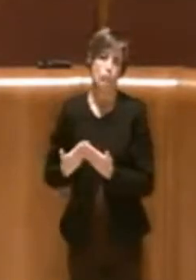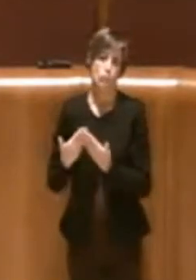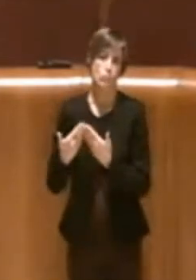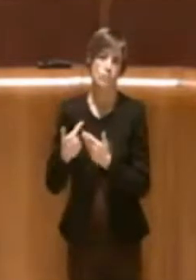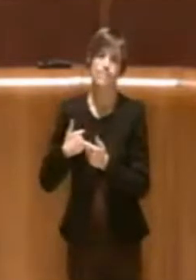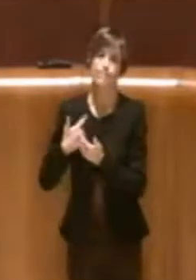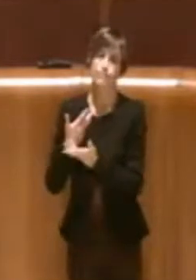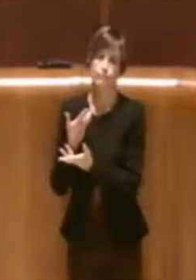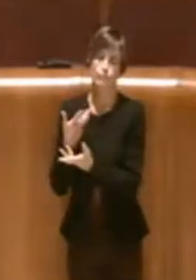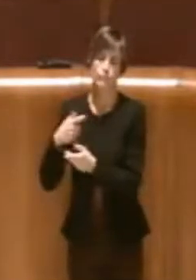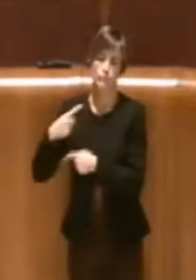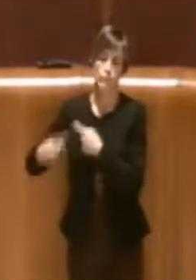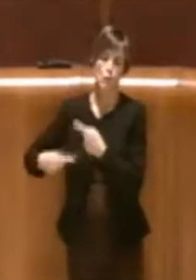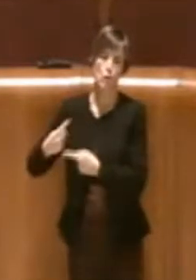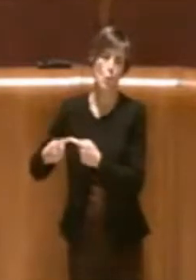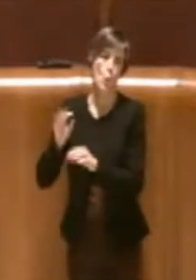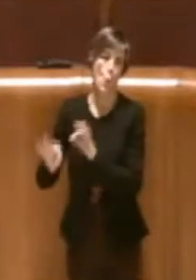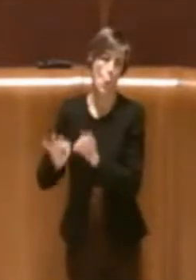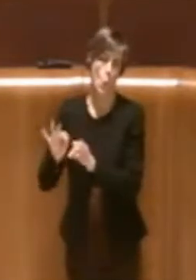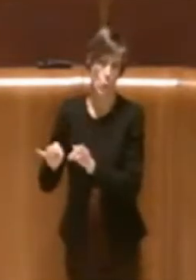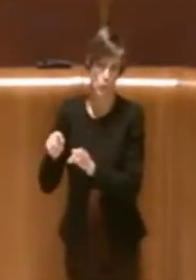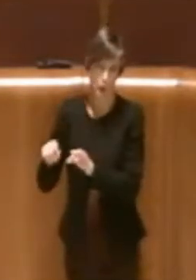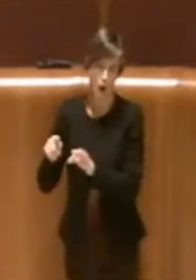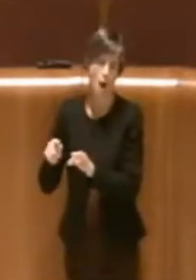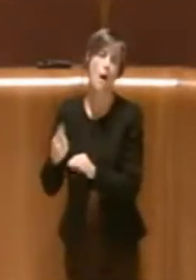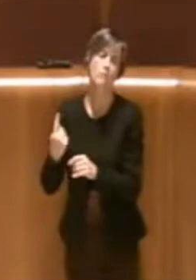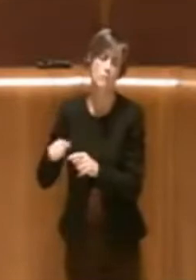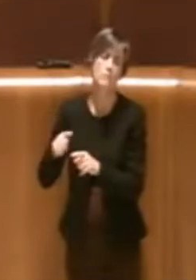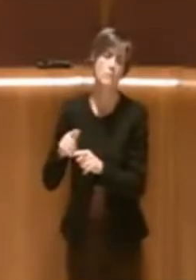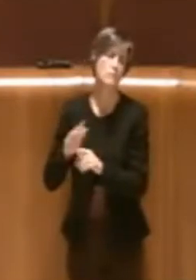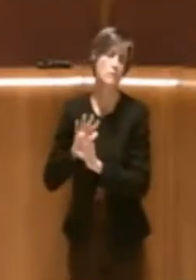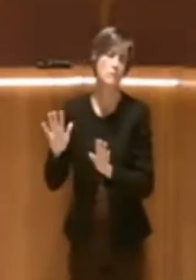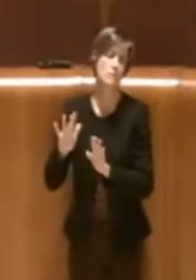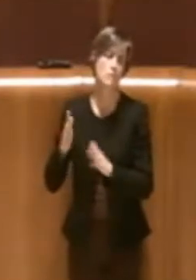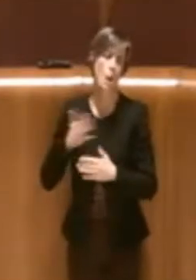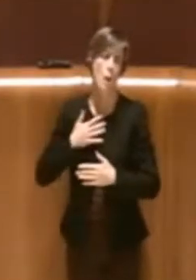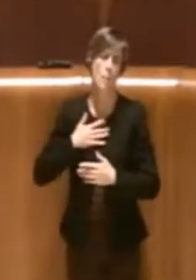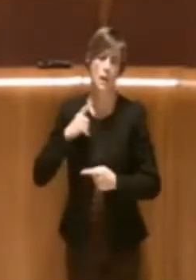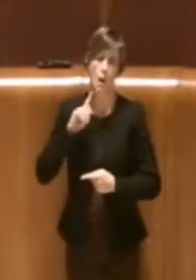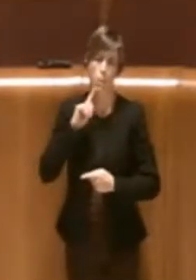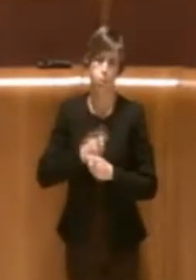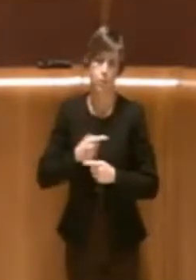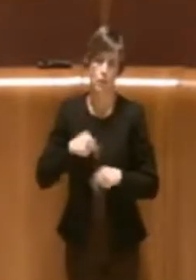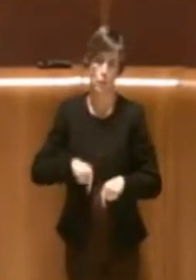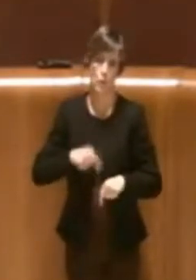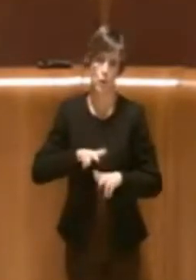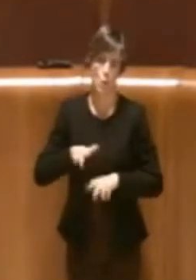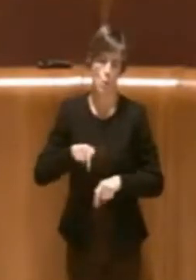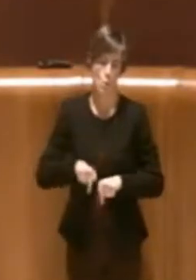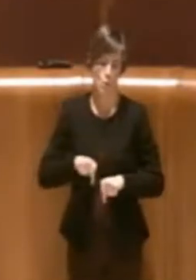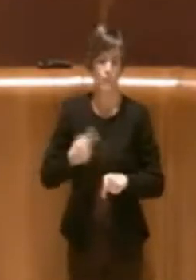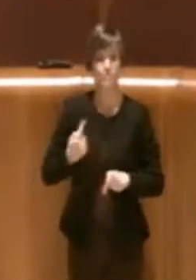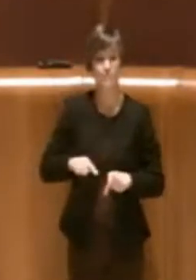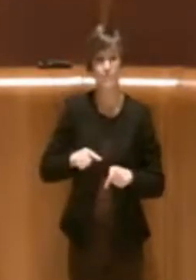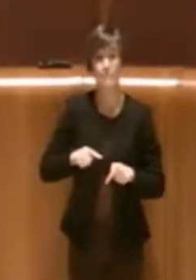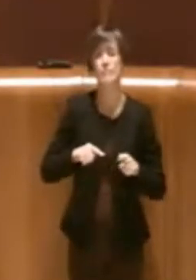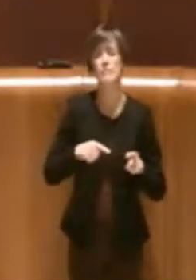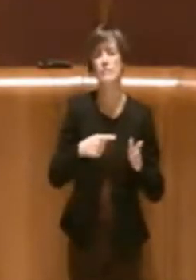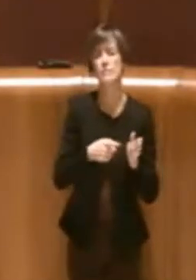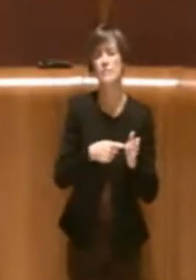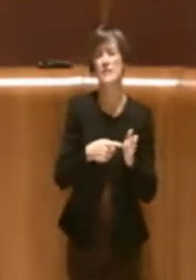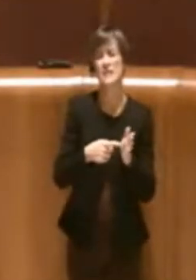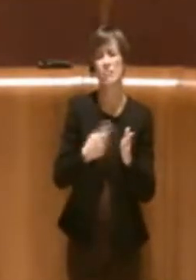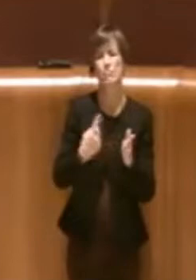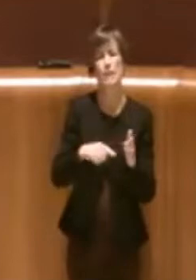Inoltre, vorrei anche rassicurare, in merito alla partecipazione della cittadinanza in tutto questo percorso e questo procedimento,